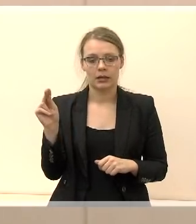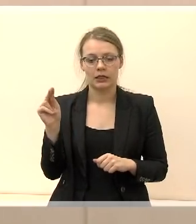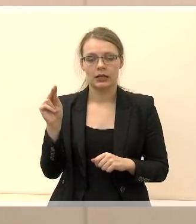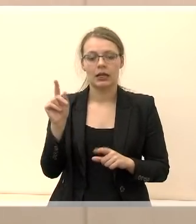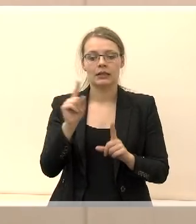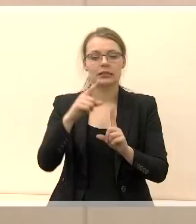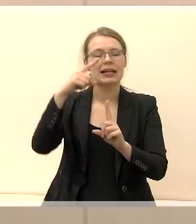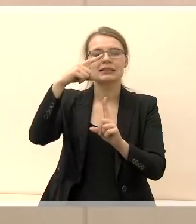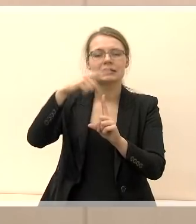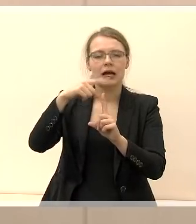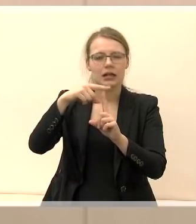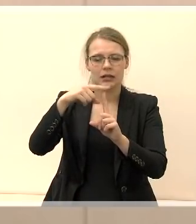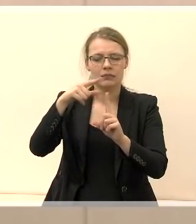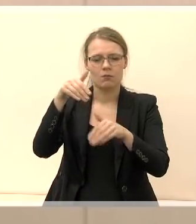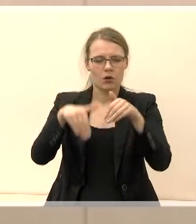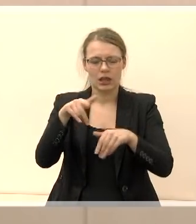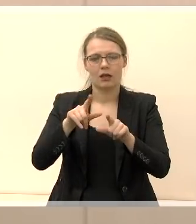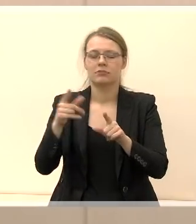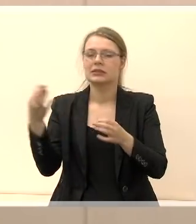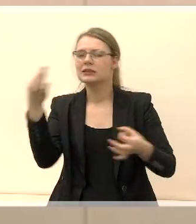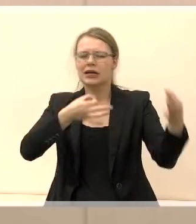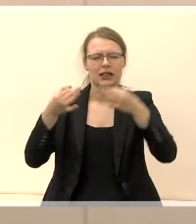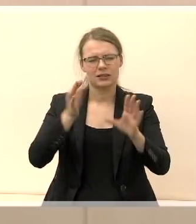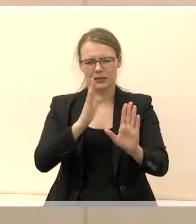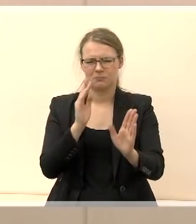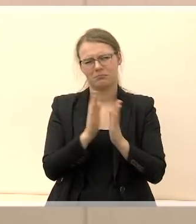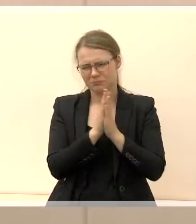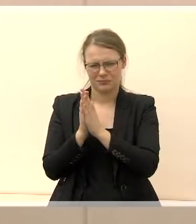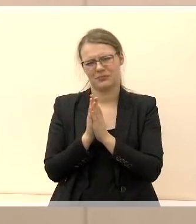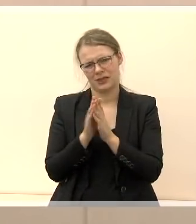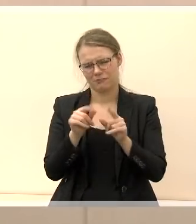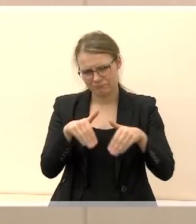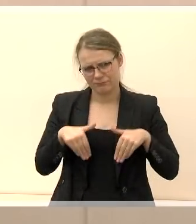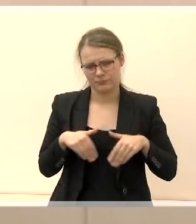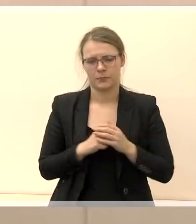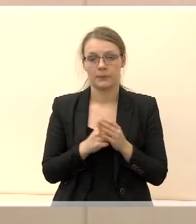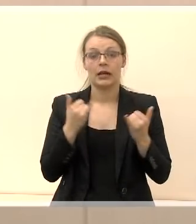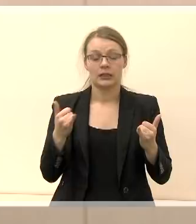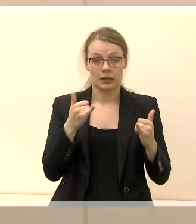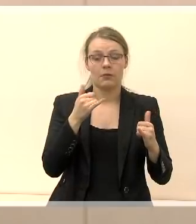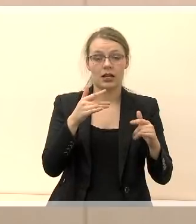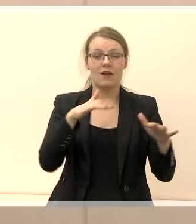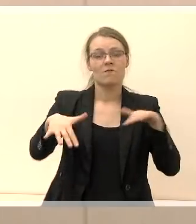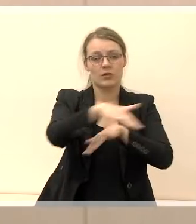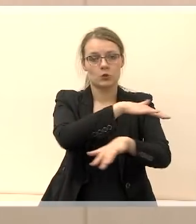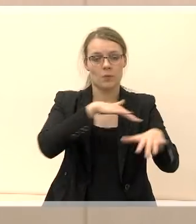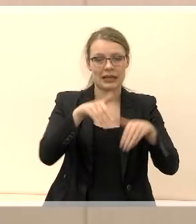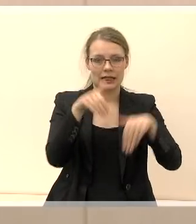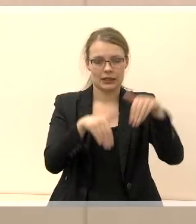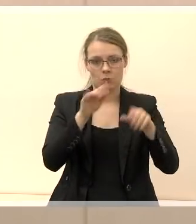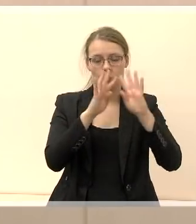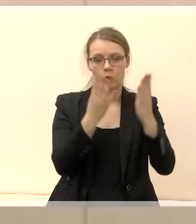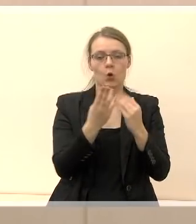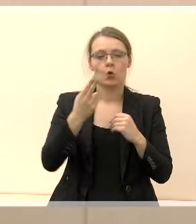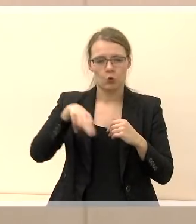postydis, nekomentuokite, duokit žmogui kalbėti. Ir dabar pasisakys visuomeninis rinkimų komitetas už Marijampalės